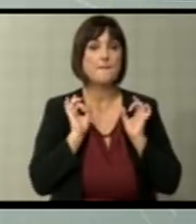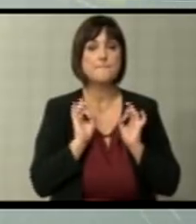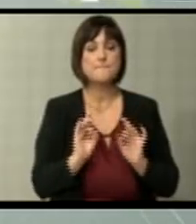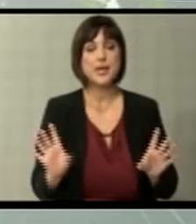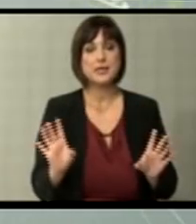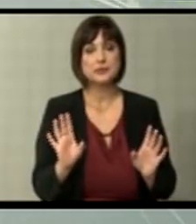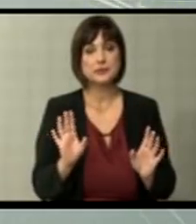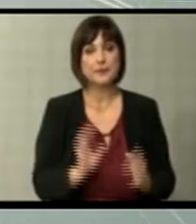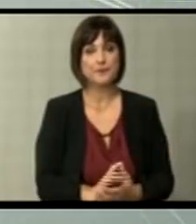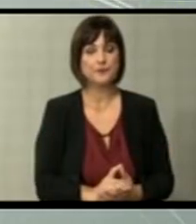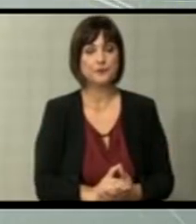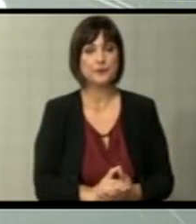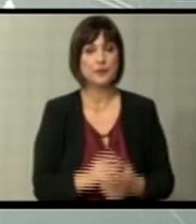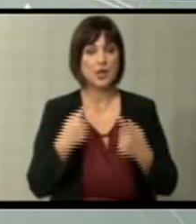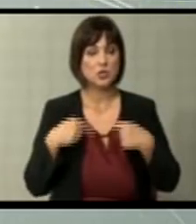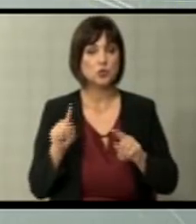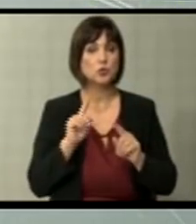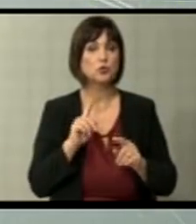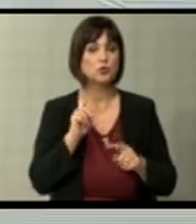исключок.